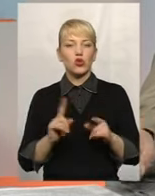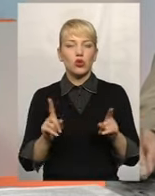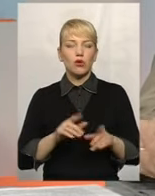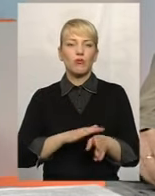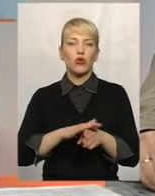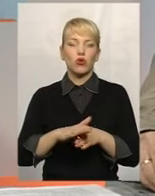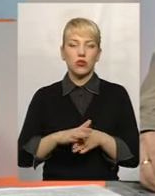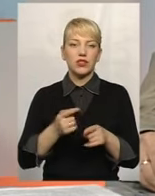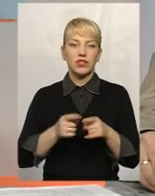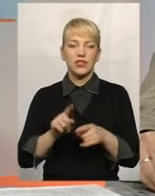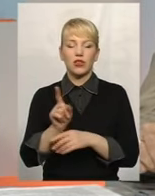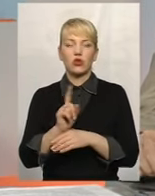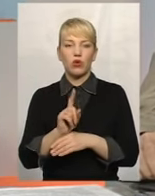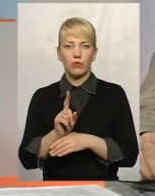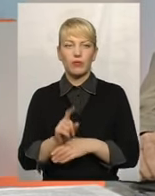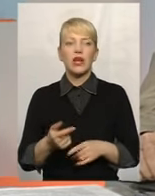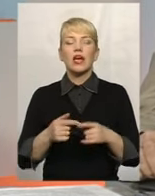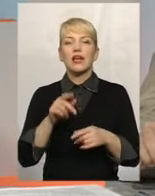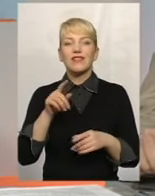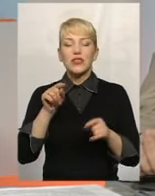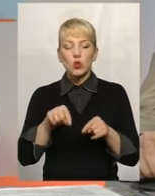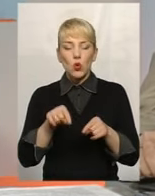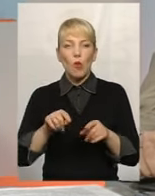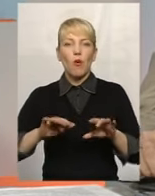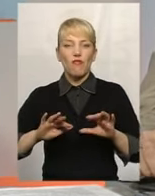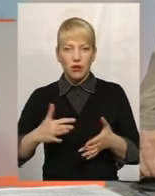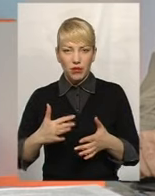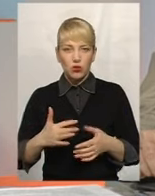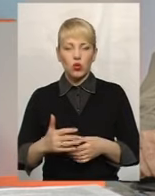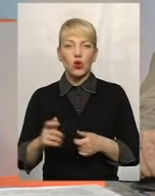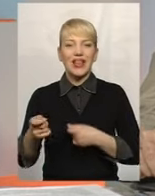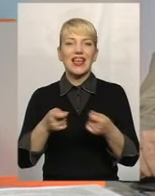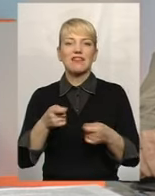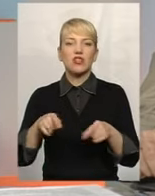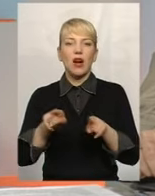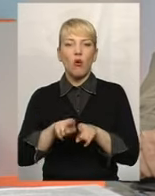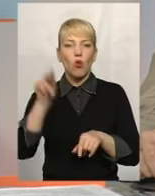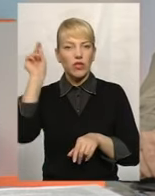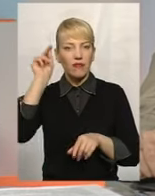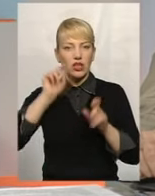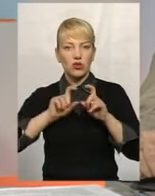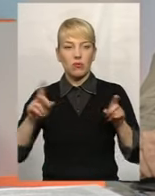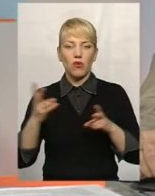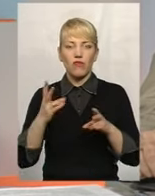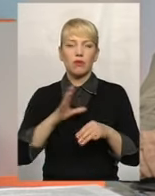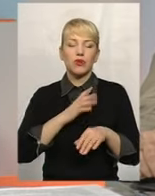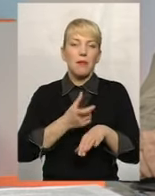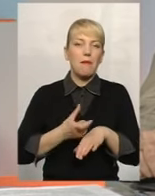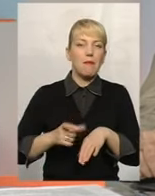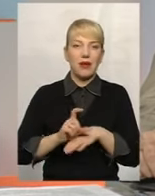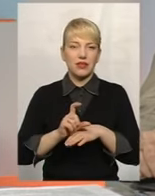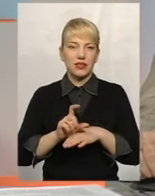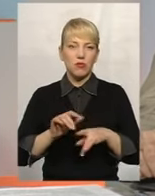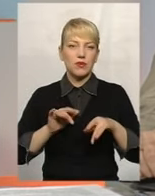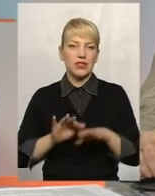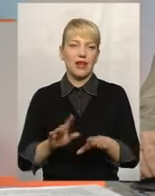усунення певних порушень. В цьому випадку керівництво такого навчального закладу повинно вжити максимум заходів, які в них